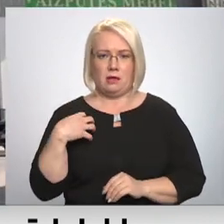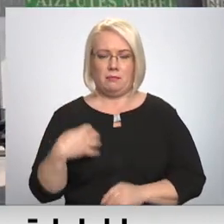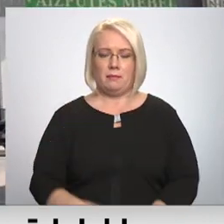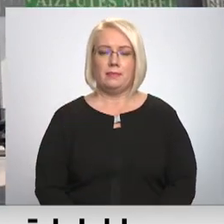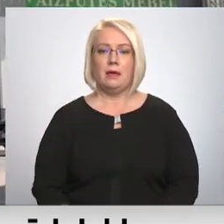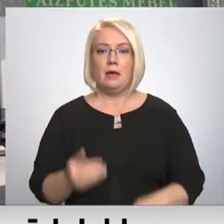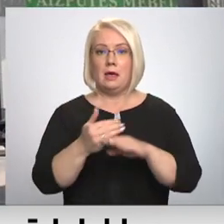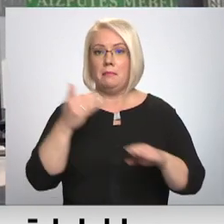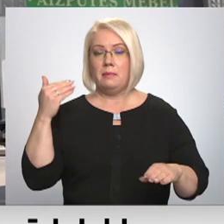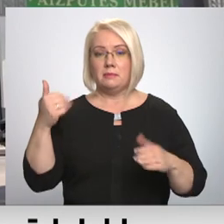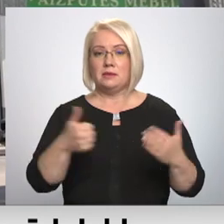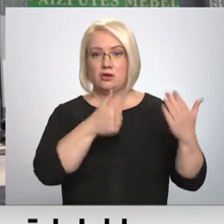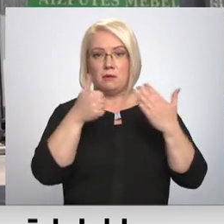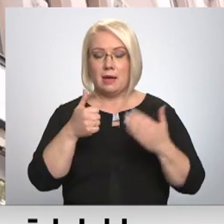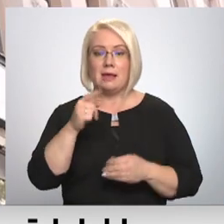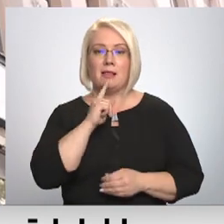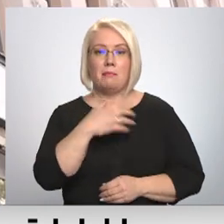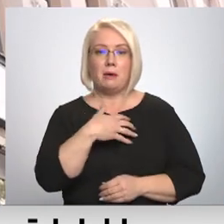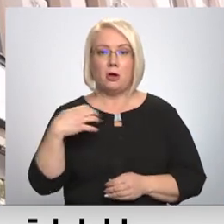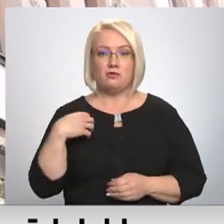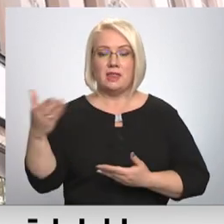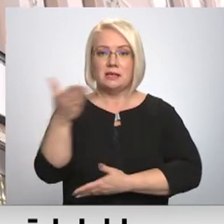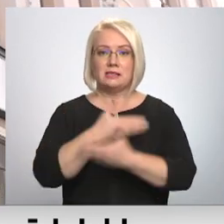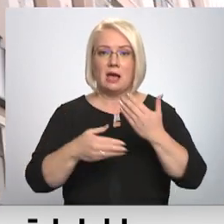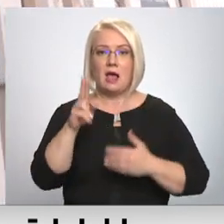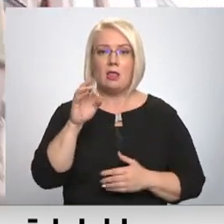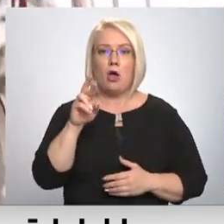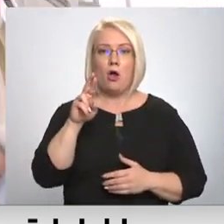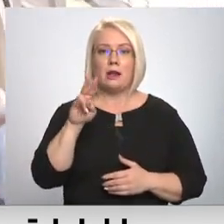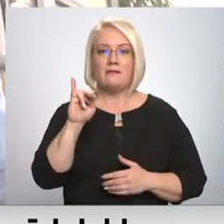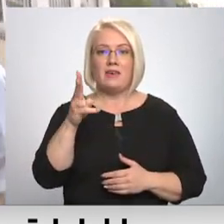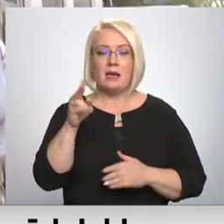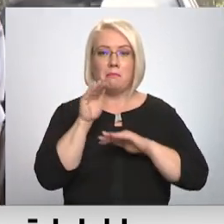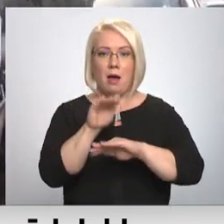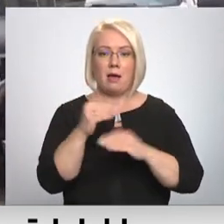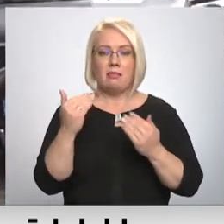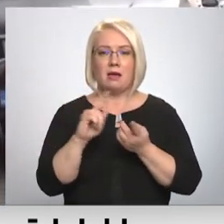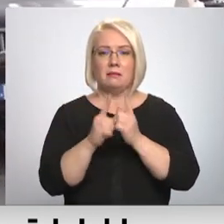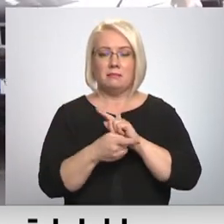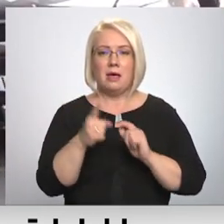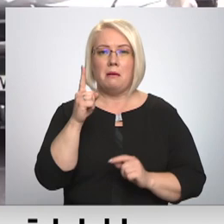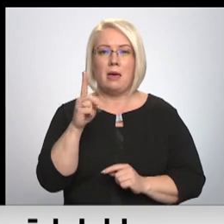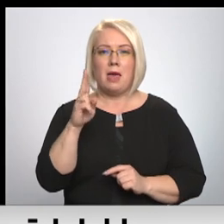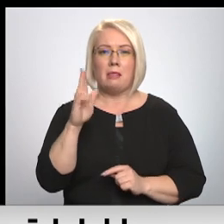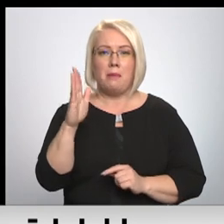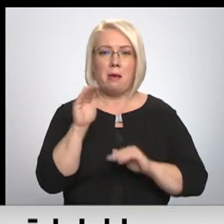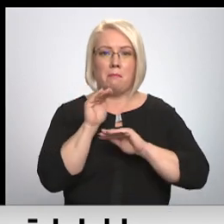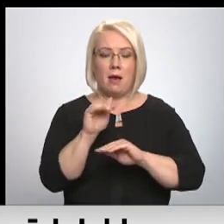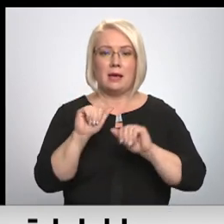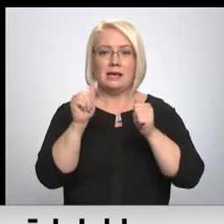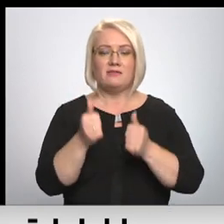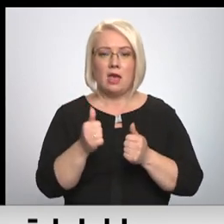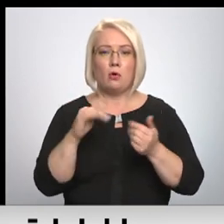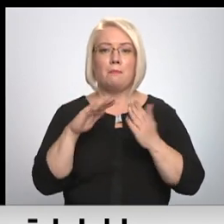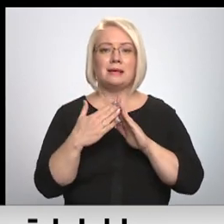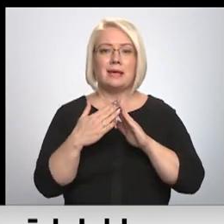Pirms aptuveni sešiem gadiem liepājas pašvaldības sadarbībā ar Norviga Banku, kuras pašreizējas nosaukums ir PNB Bank, izveidoja pilsētnieka karti